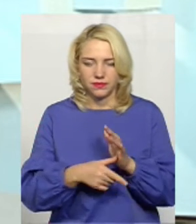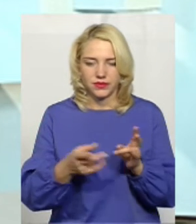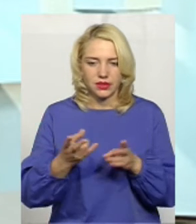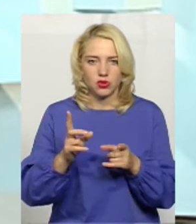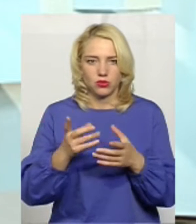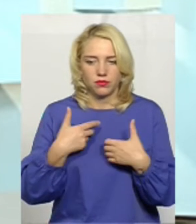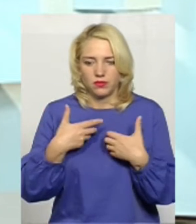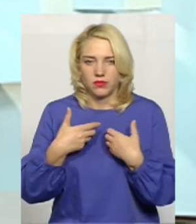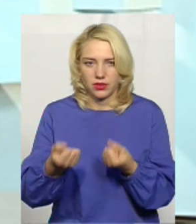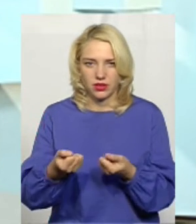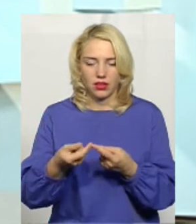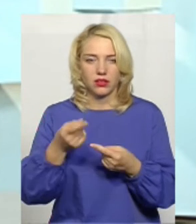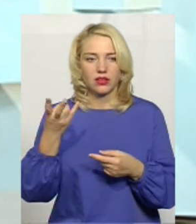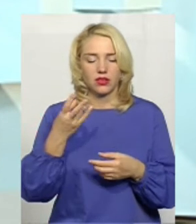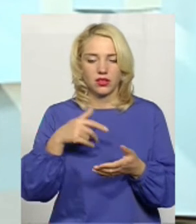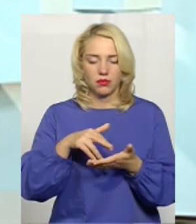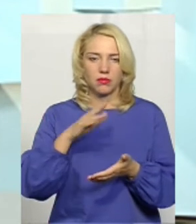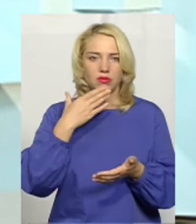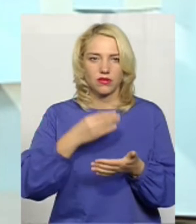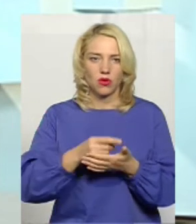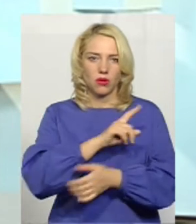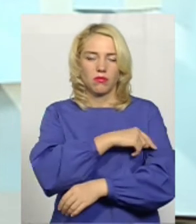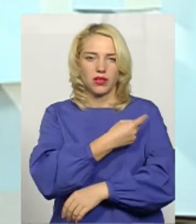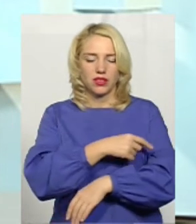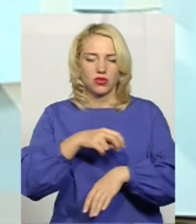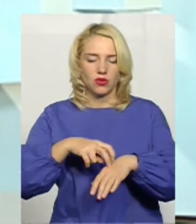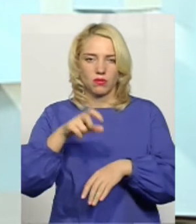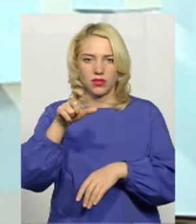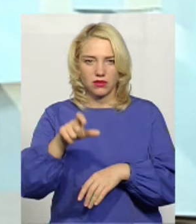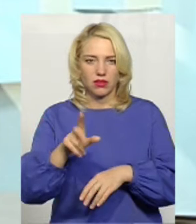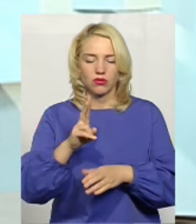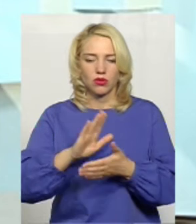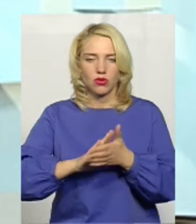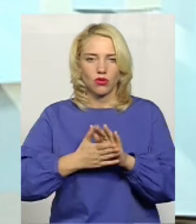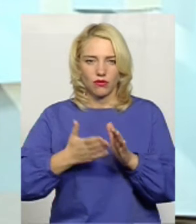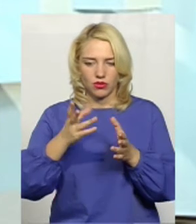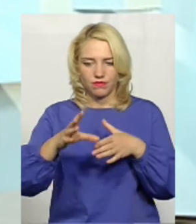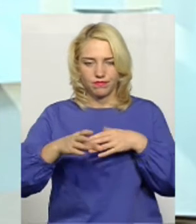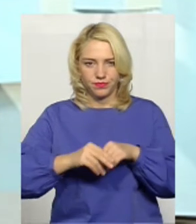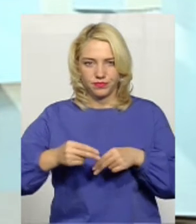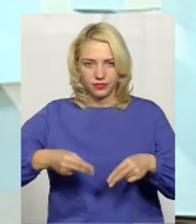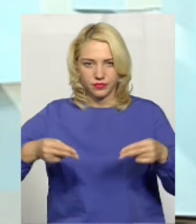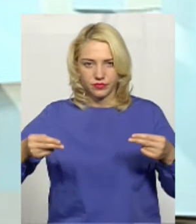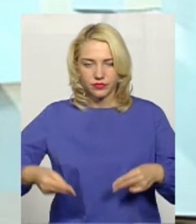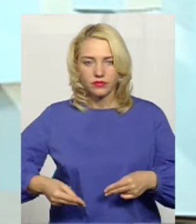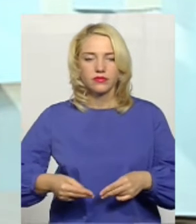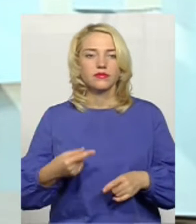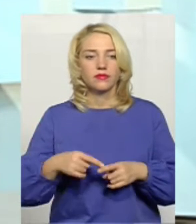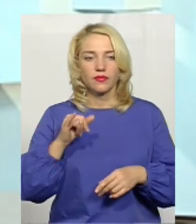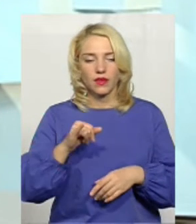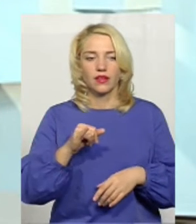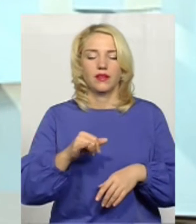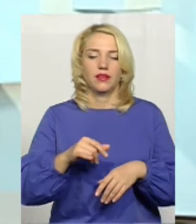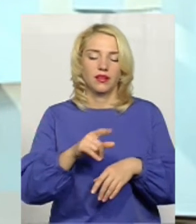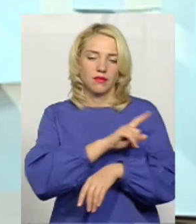прийняв, тому тут треба підійти до свого медичного працівника, з яким укладена декларація, укладений договір,